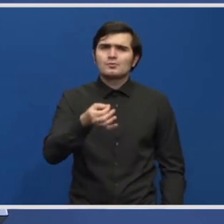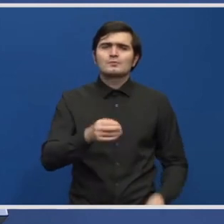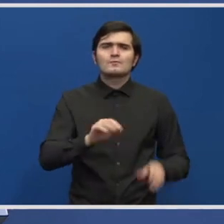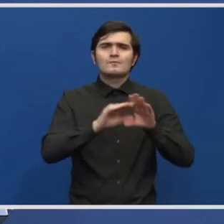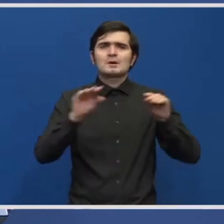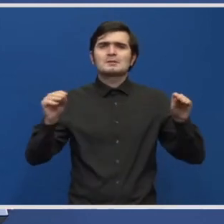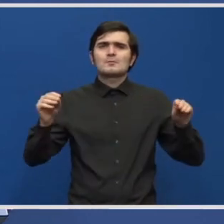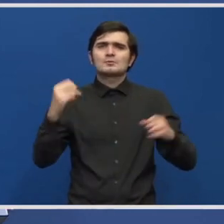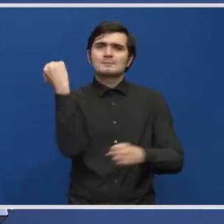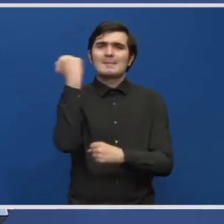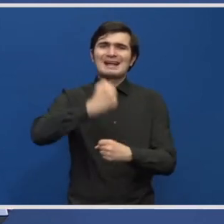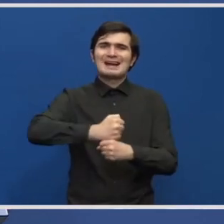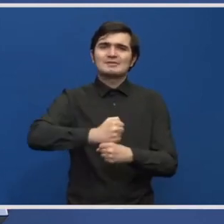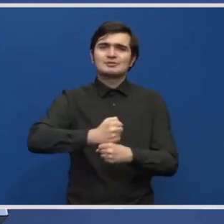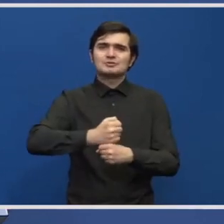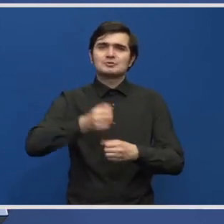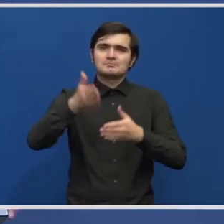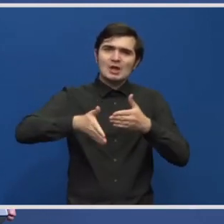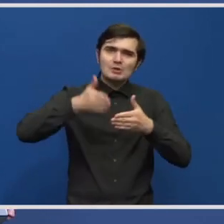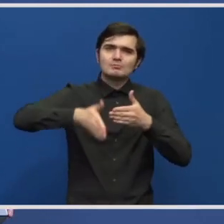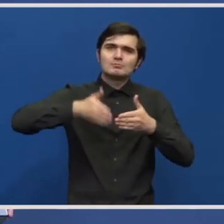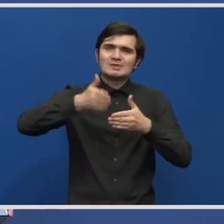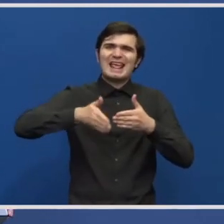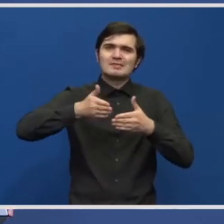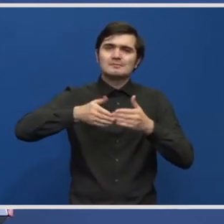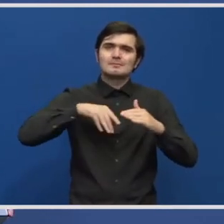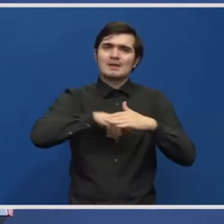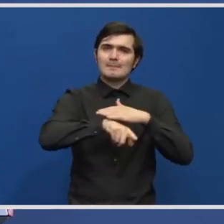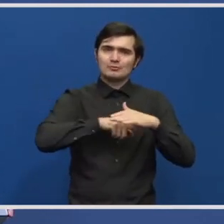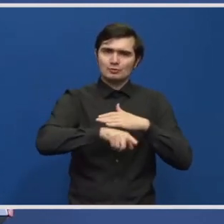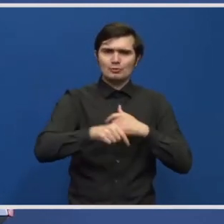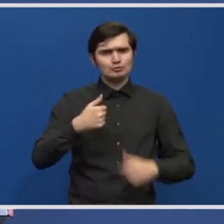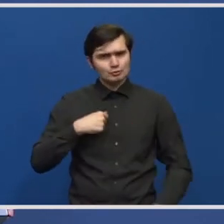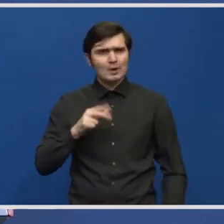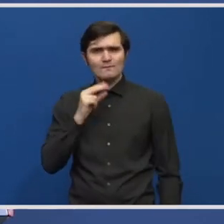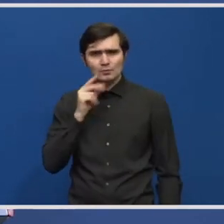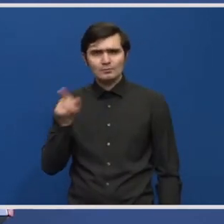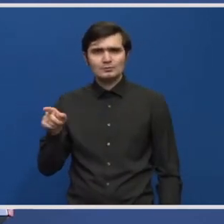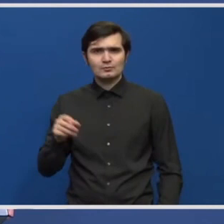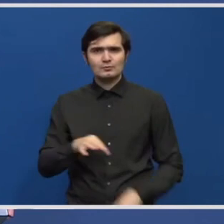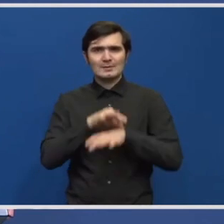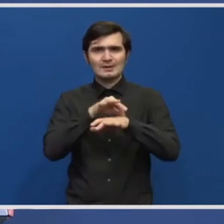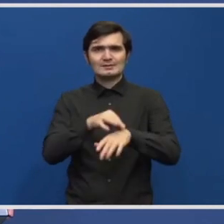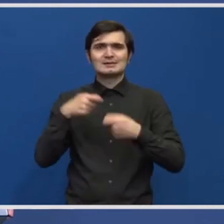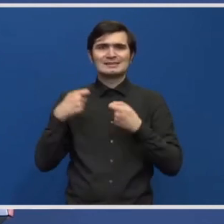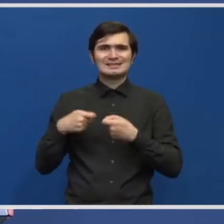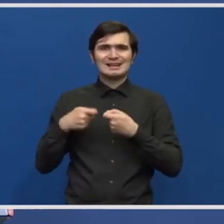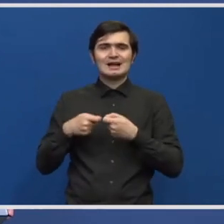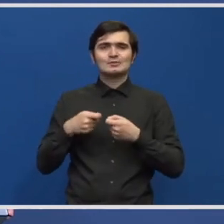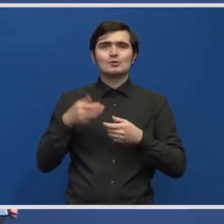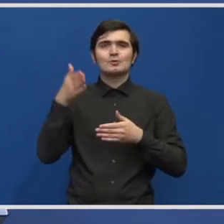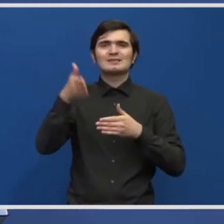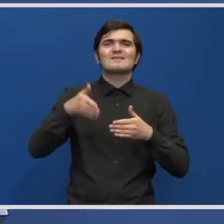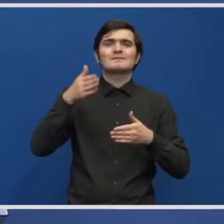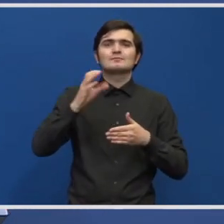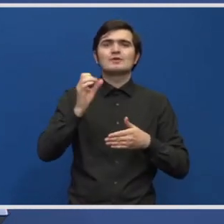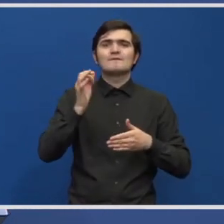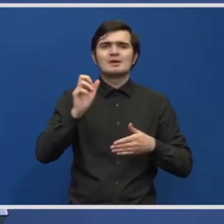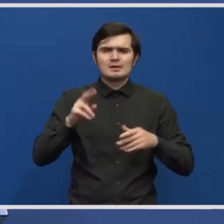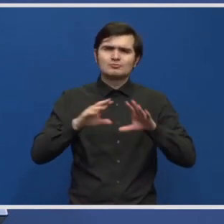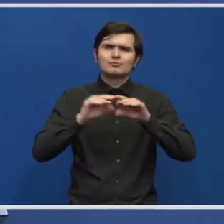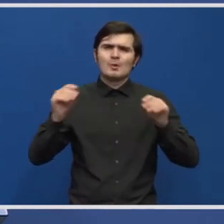mulți mecanici din ce am înțeles și am vorbit cu cei din cu reprezentanții sindicatelor din Feroviar, de data asta, foarte mulți mecanici